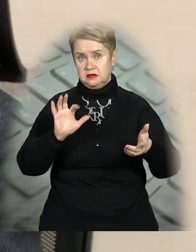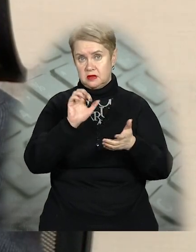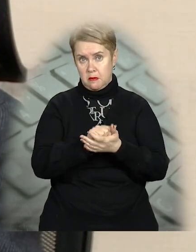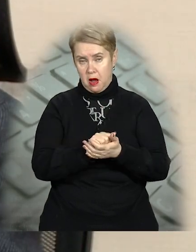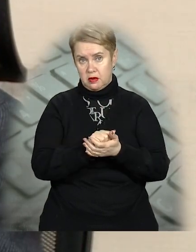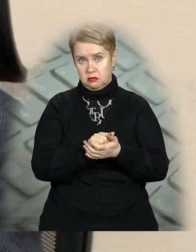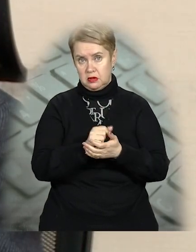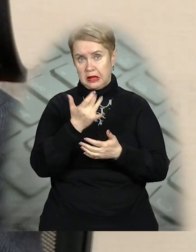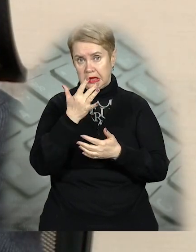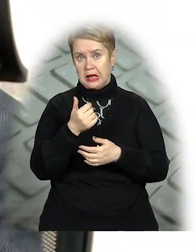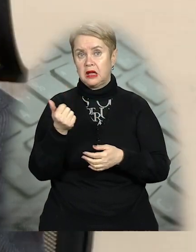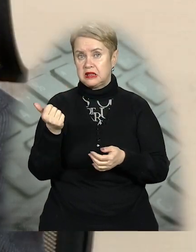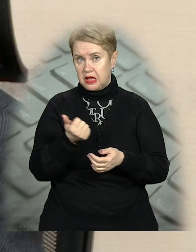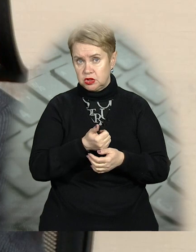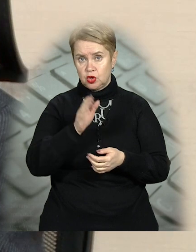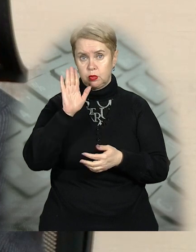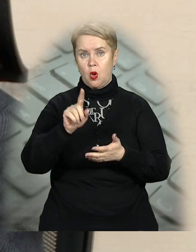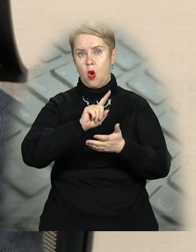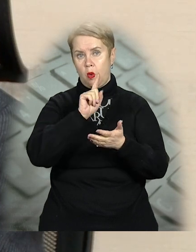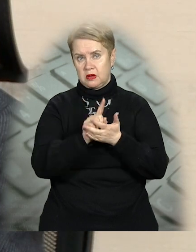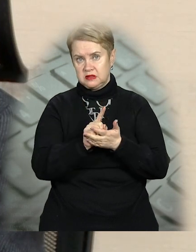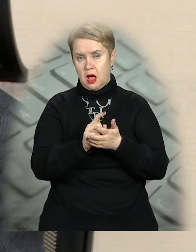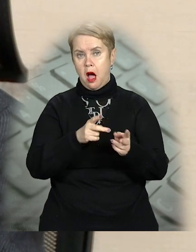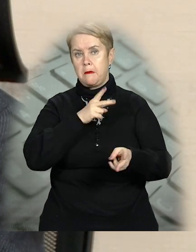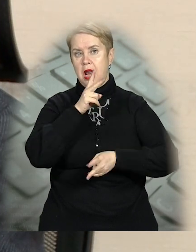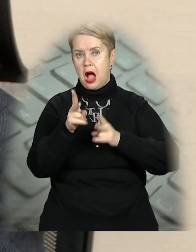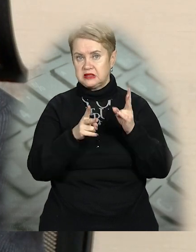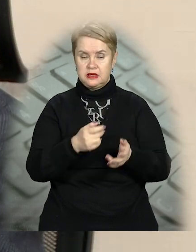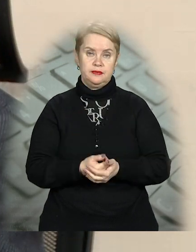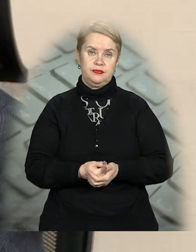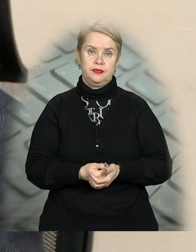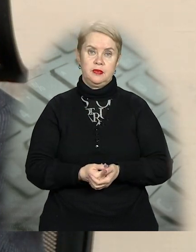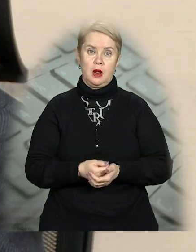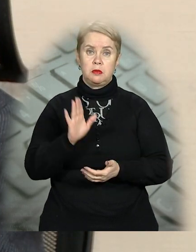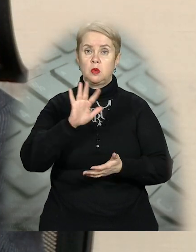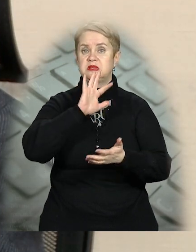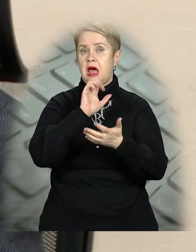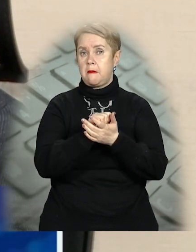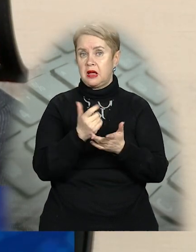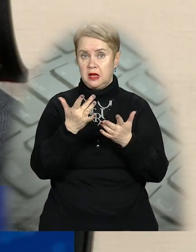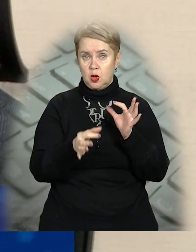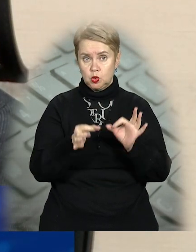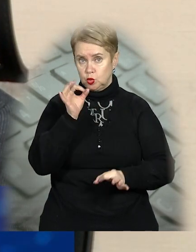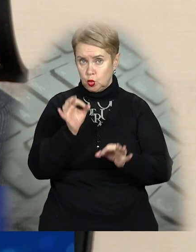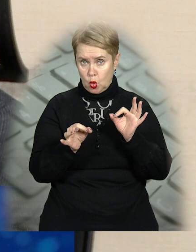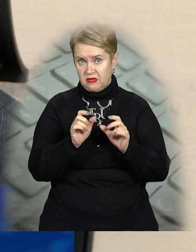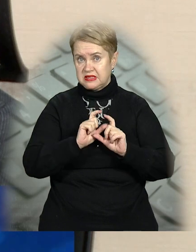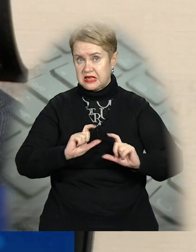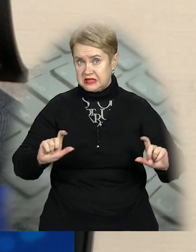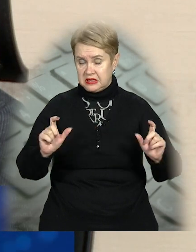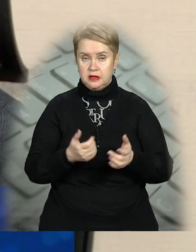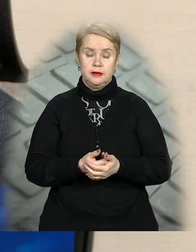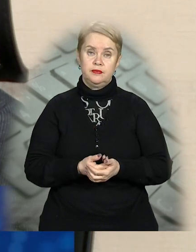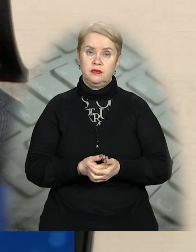кілька тижнів. Потім обов'язково йде апеляція. Це також займає кілька судових засідань.